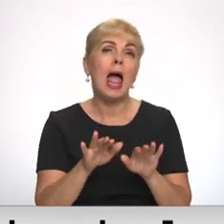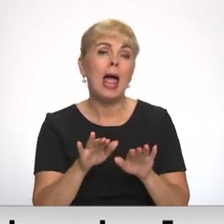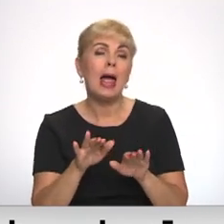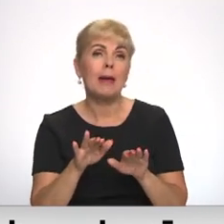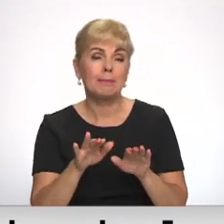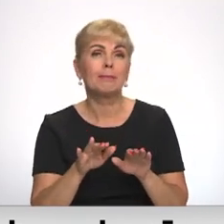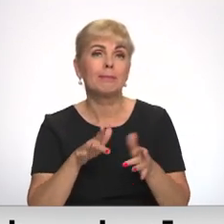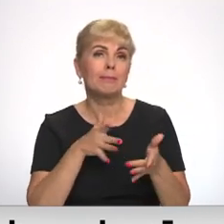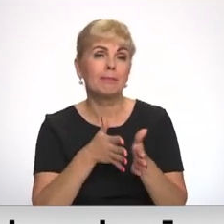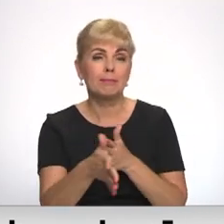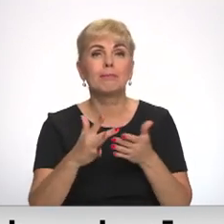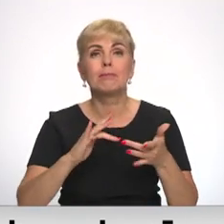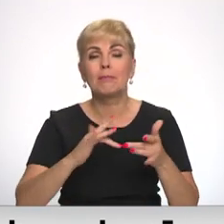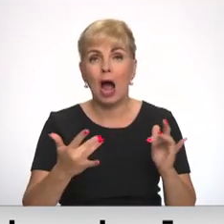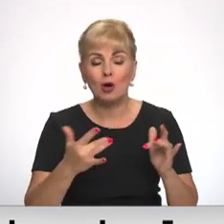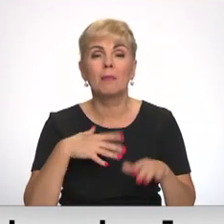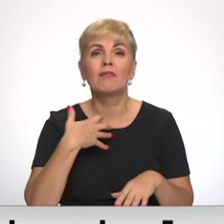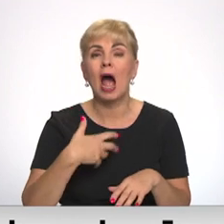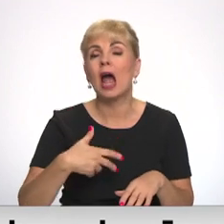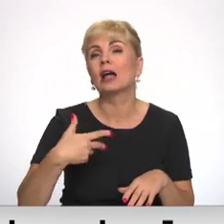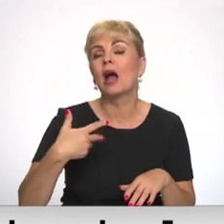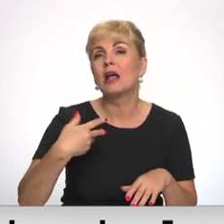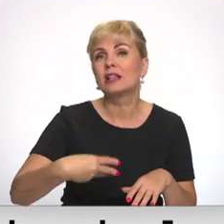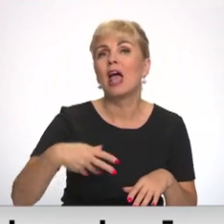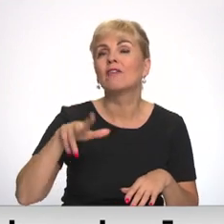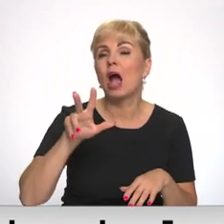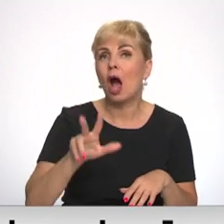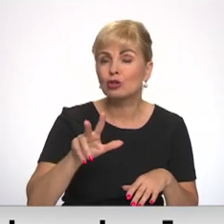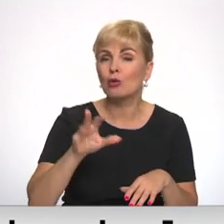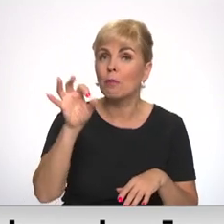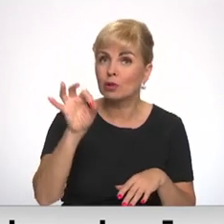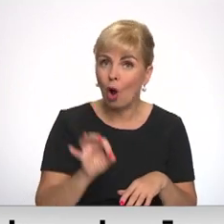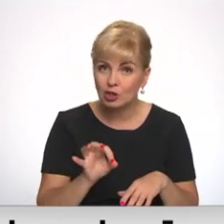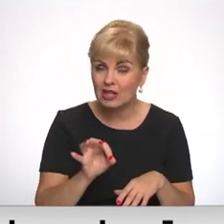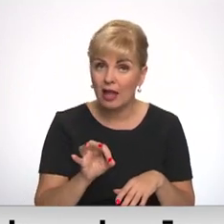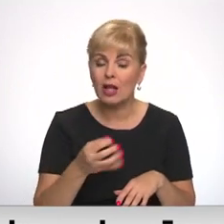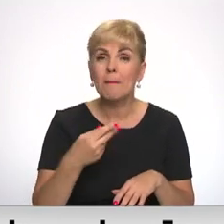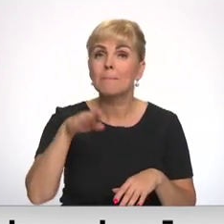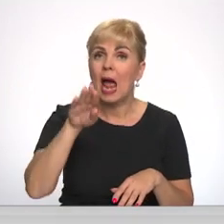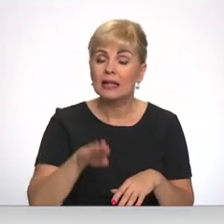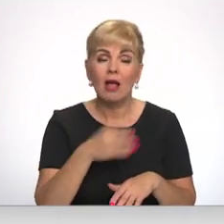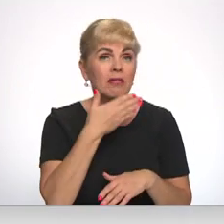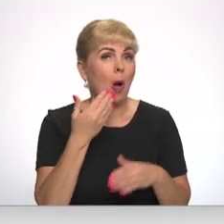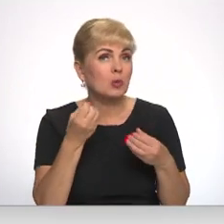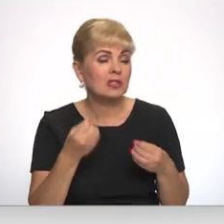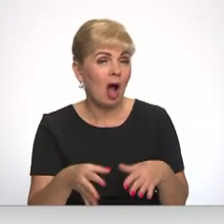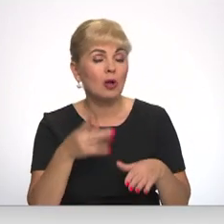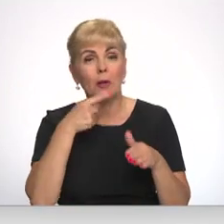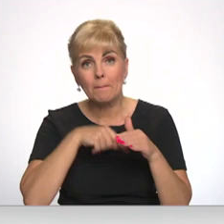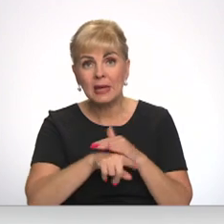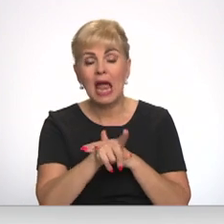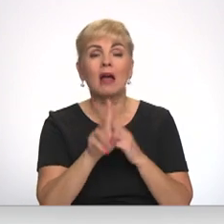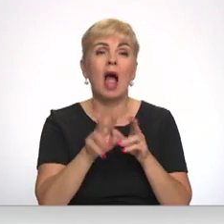jābūt pieejamiem 98% no visa laika mēnesī. Nav skaidrs, kādā veidā šo pieejamību vispār